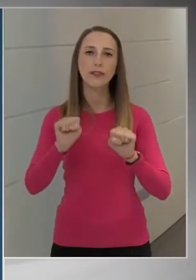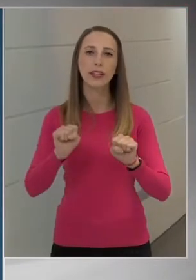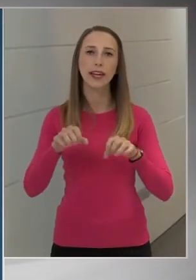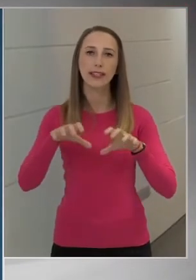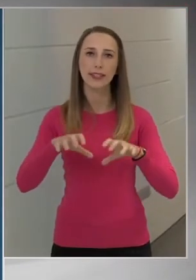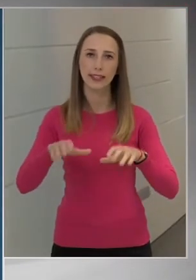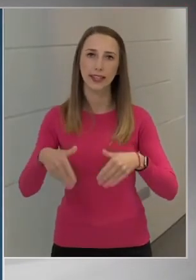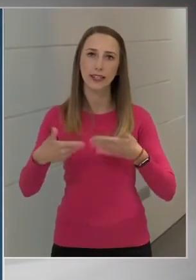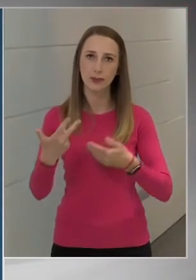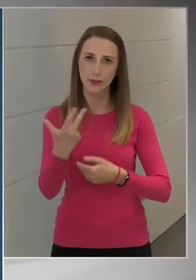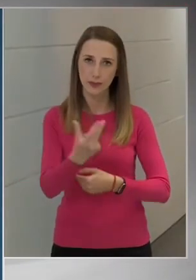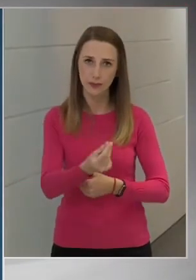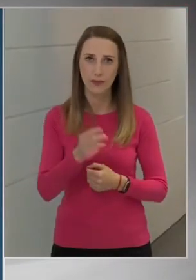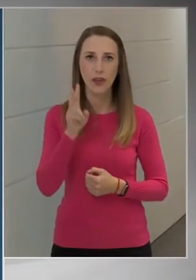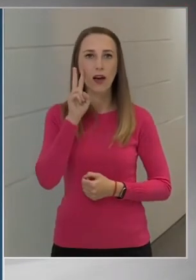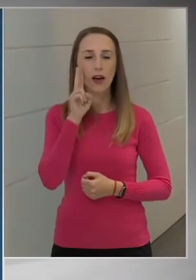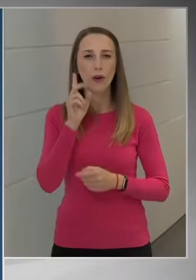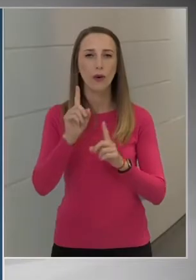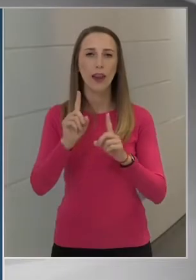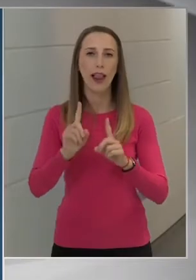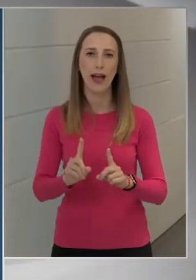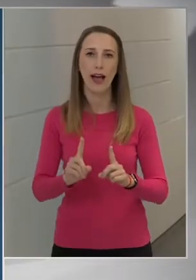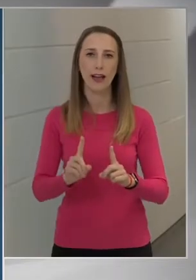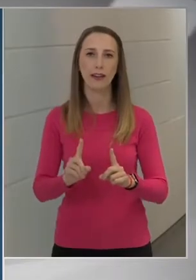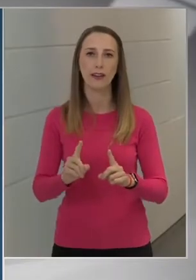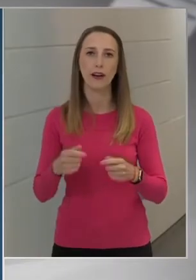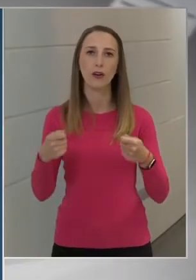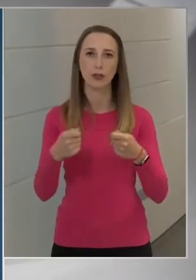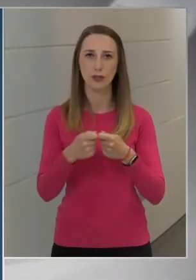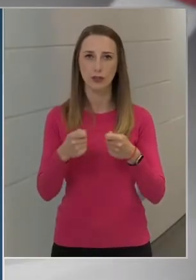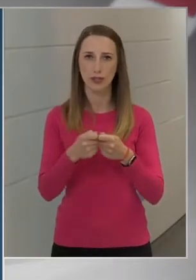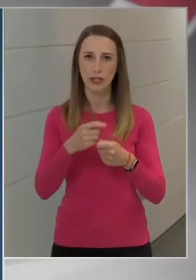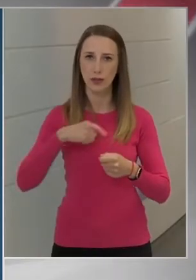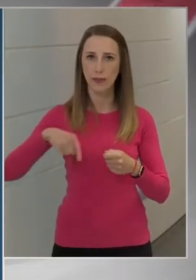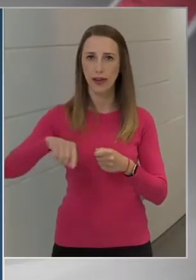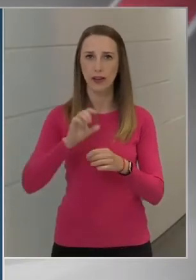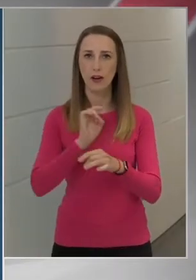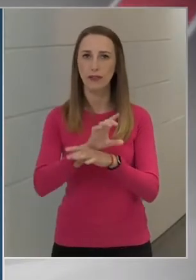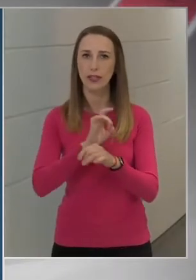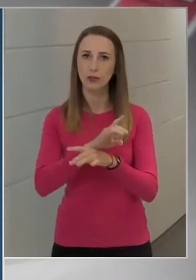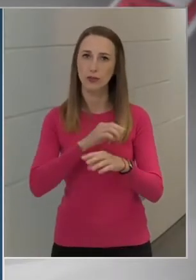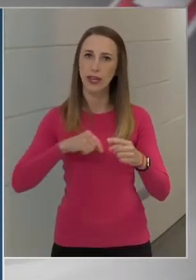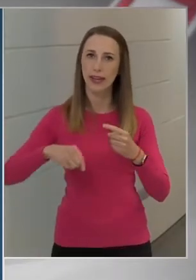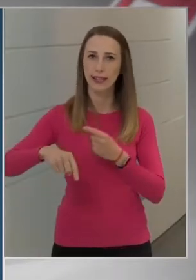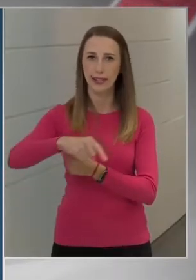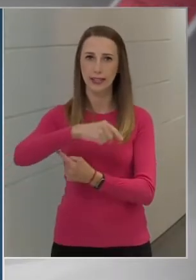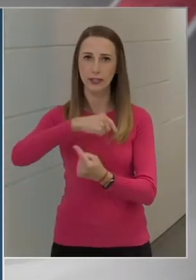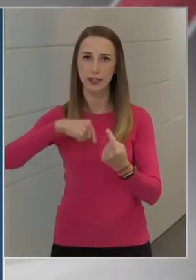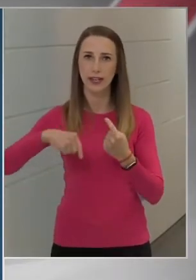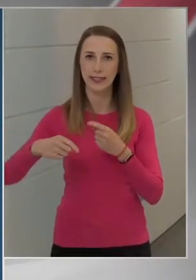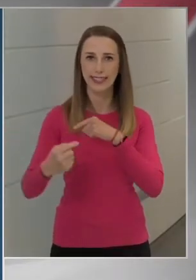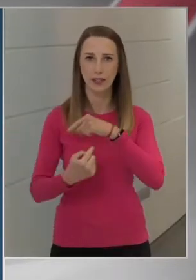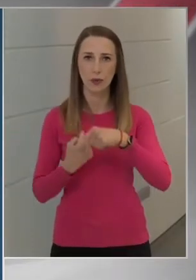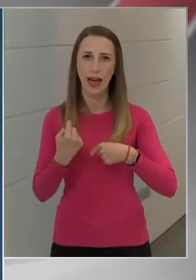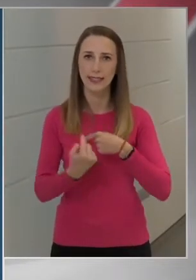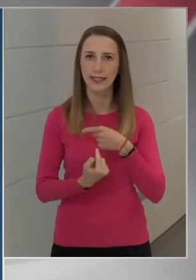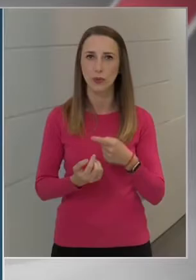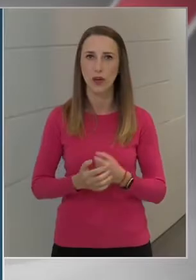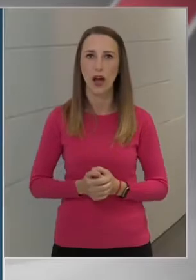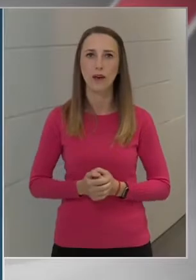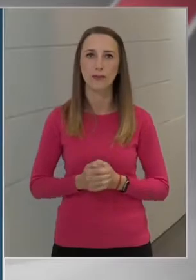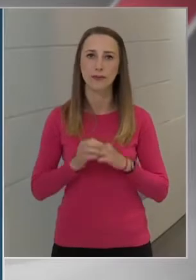teszünk, akkor leáll a közösségben a vírus keringése, a vírus cirkulációja,